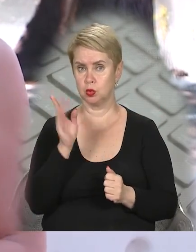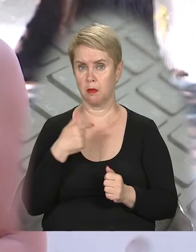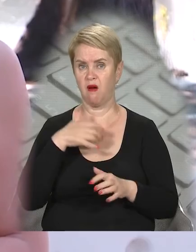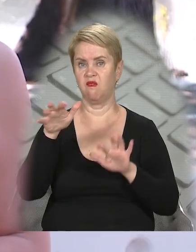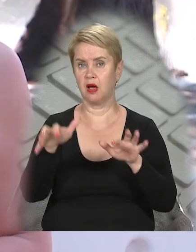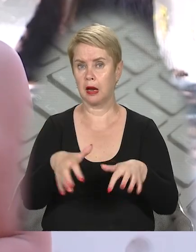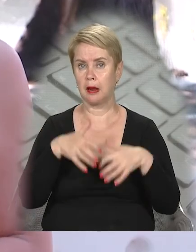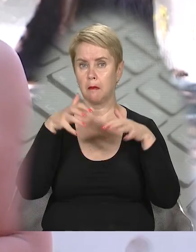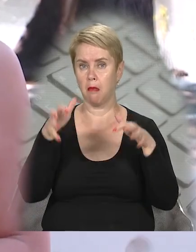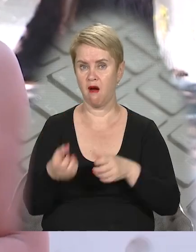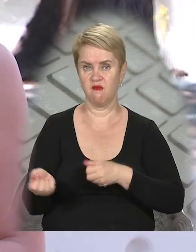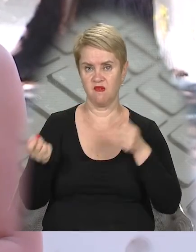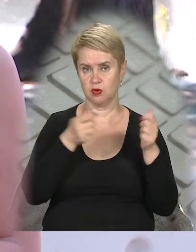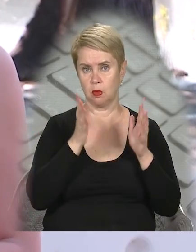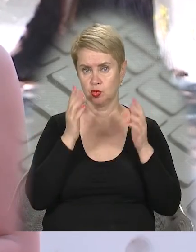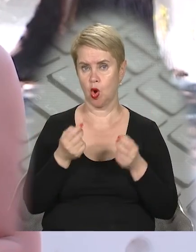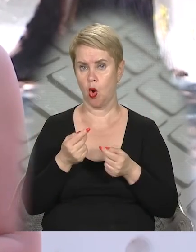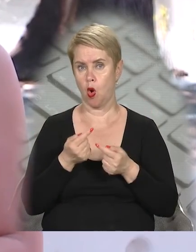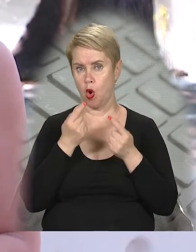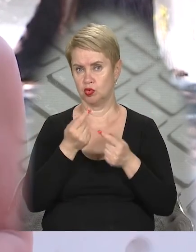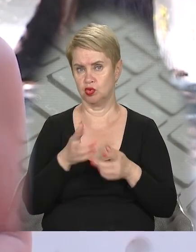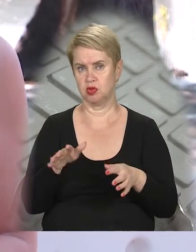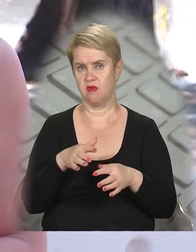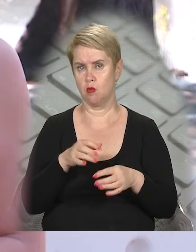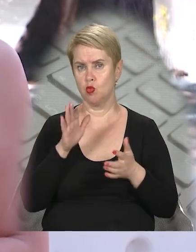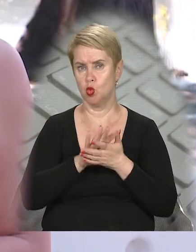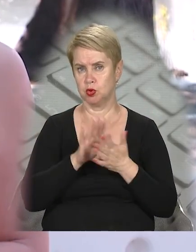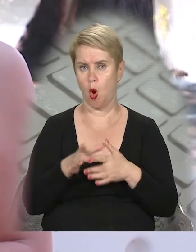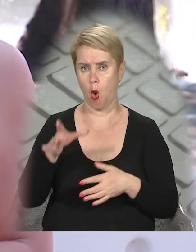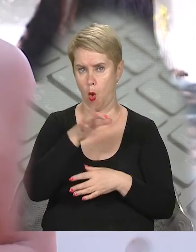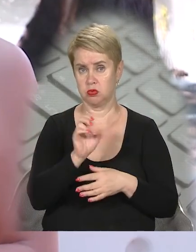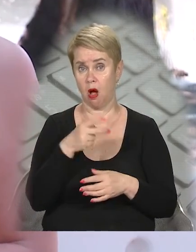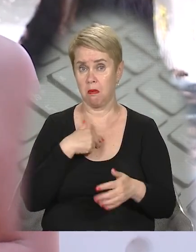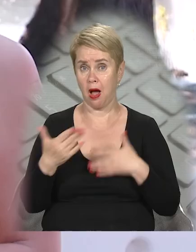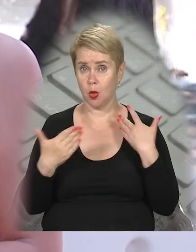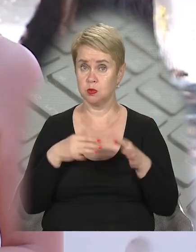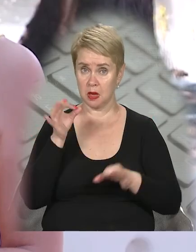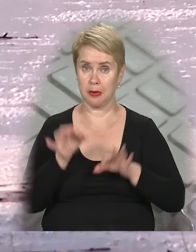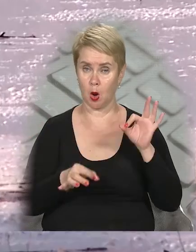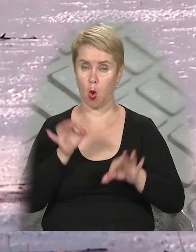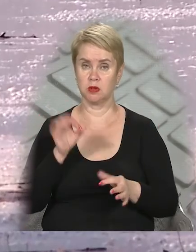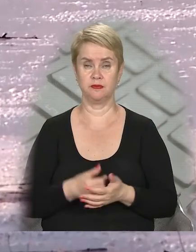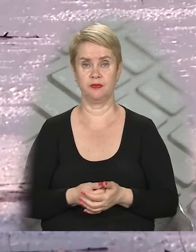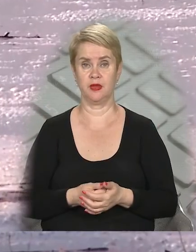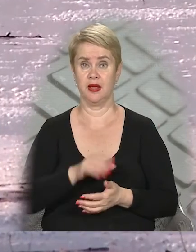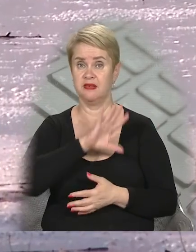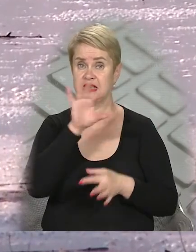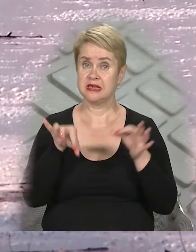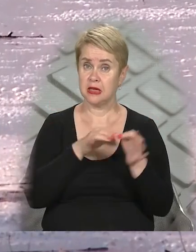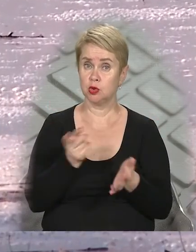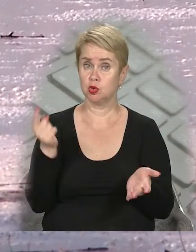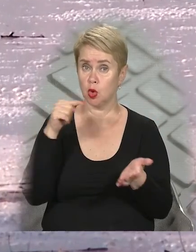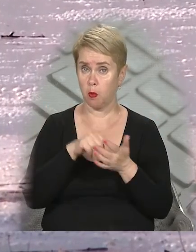вигребаємо і вивозимо велике кількість мусора з озера. Це показує, як ми відносимося до природі. Все заяви, що